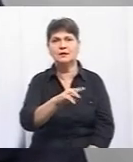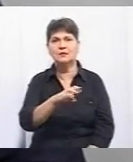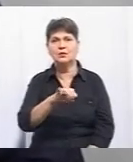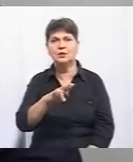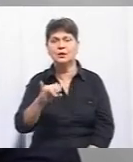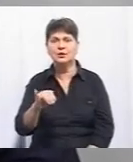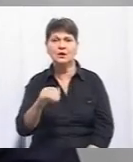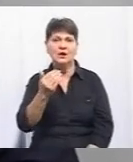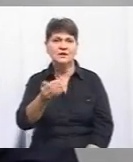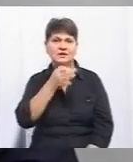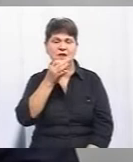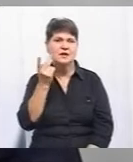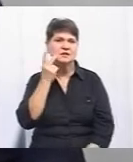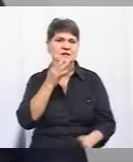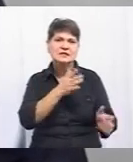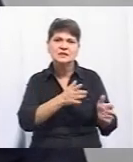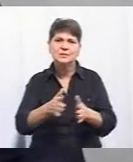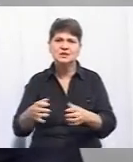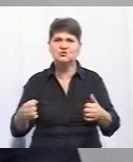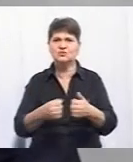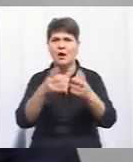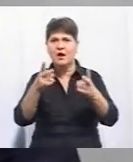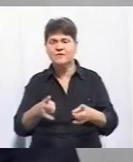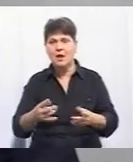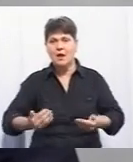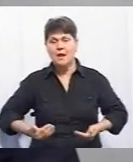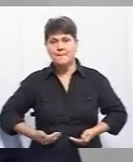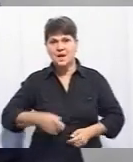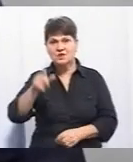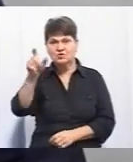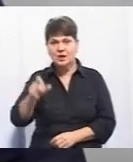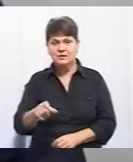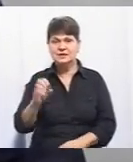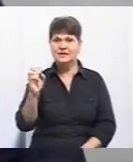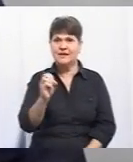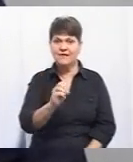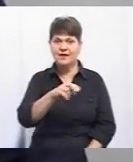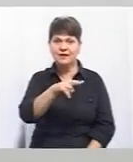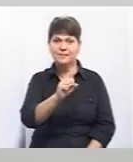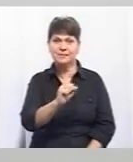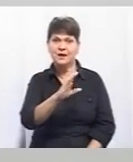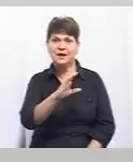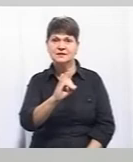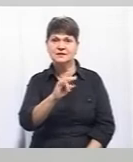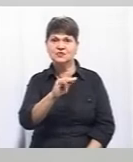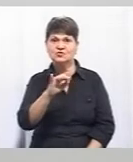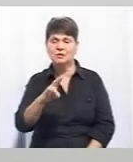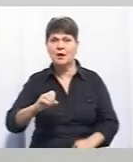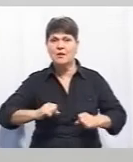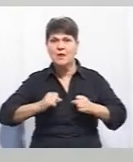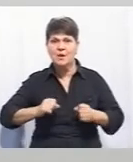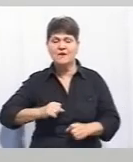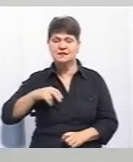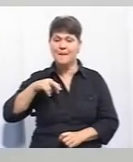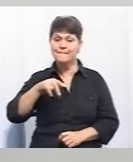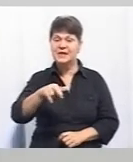відбуваються аварії на цьому місці і мешканець Євген Пасічник цього села, він каже, що намагався переходити дорогу і водії не